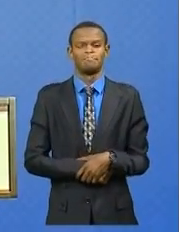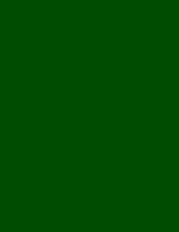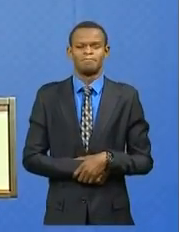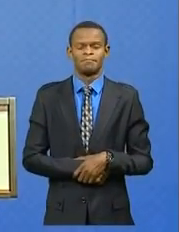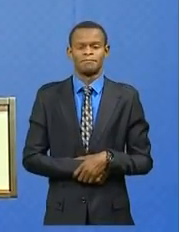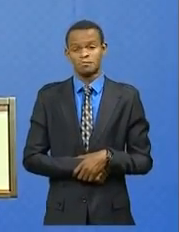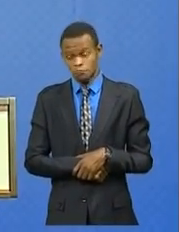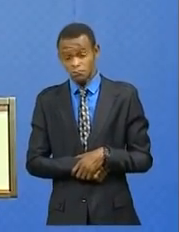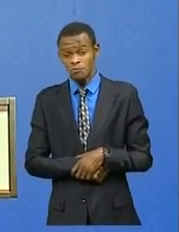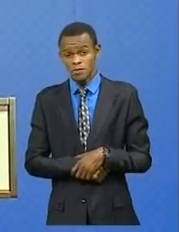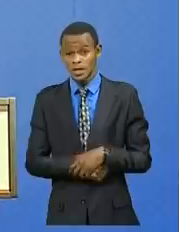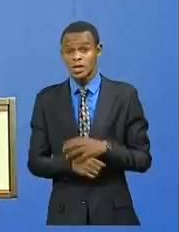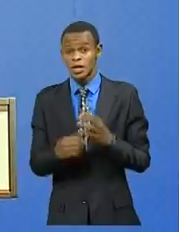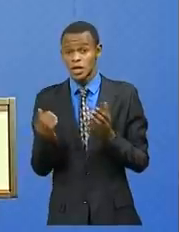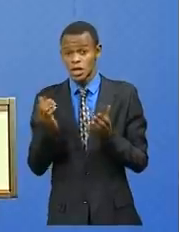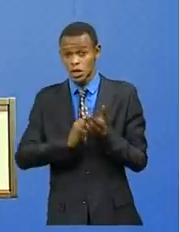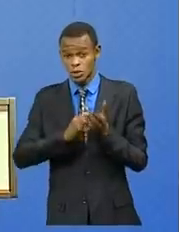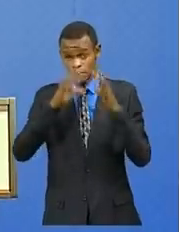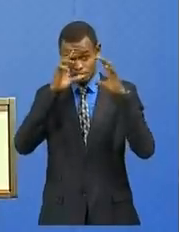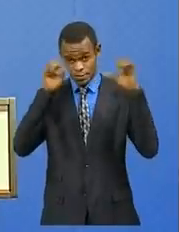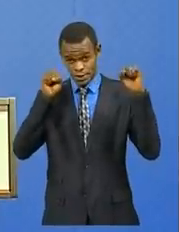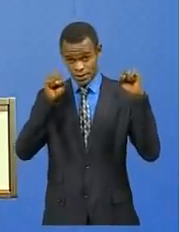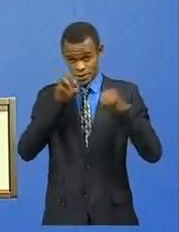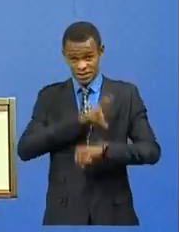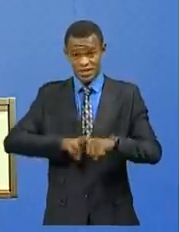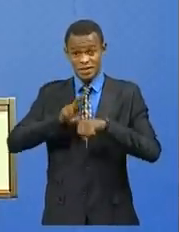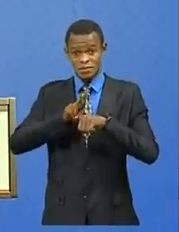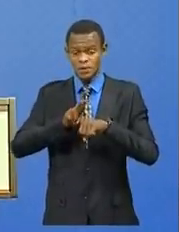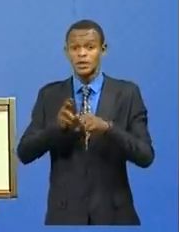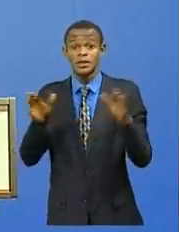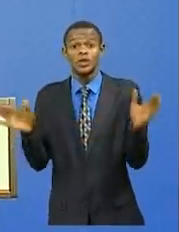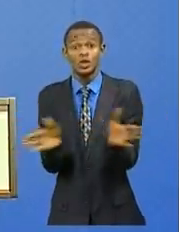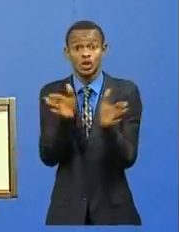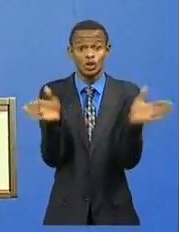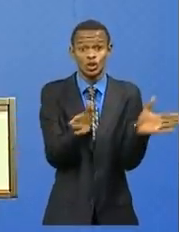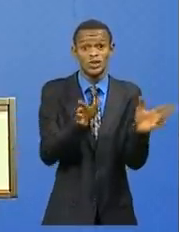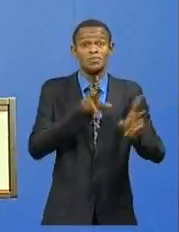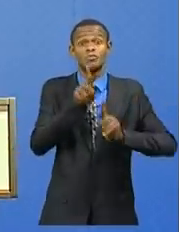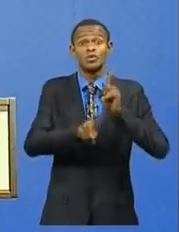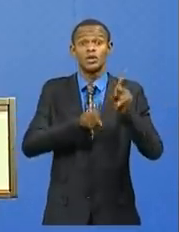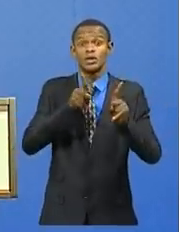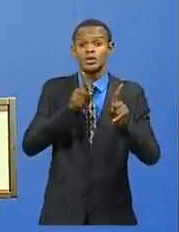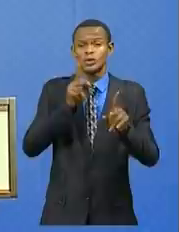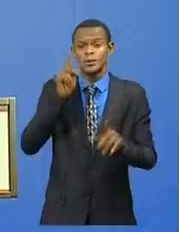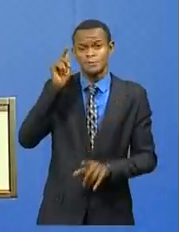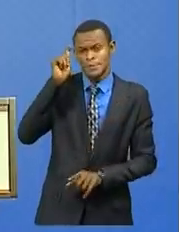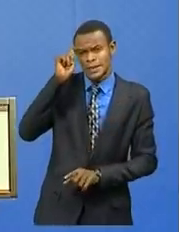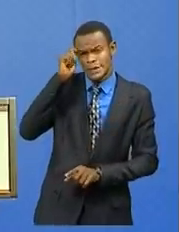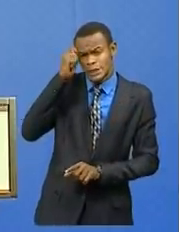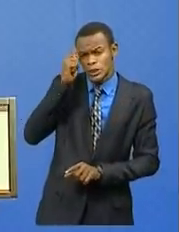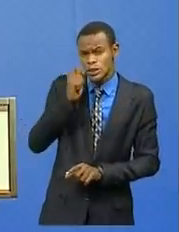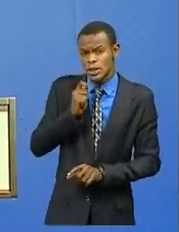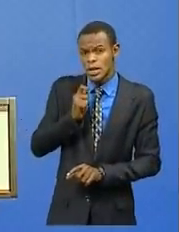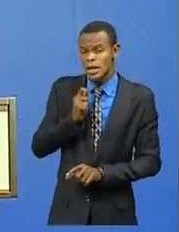Il a exhorté la population à garder à l'esprit qu'il est important d'éviter de